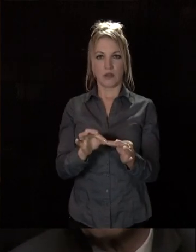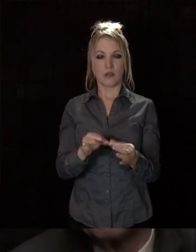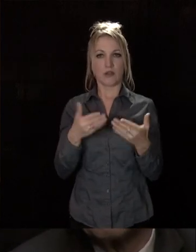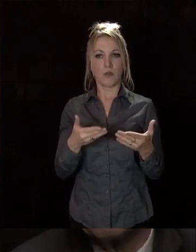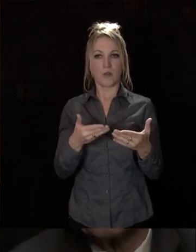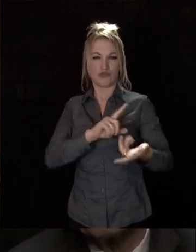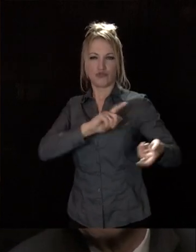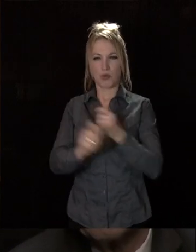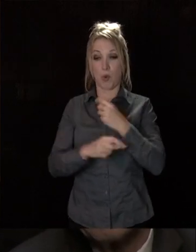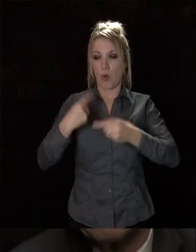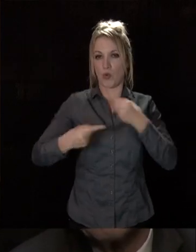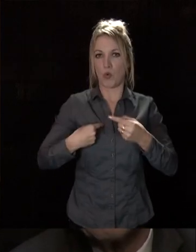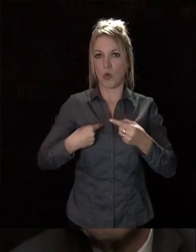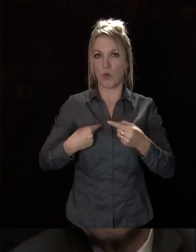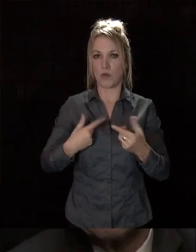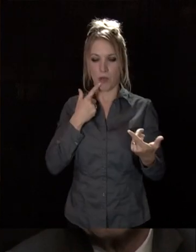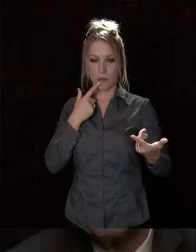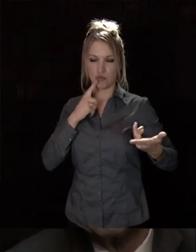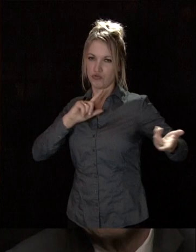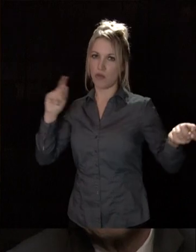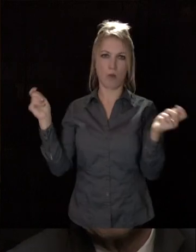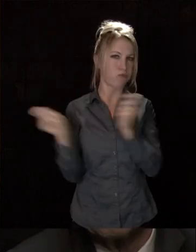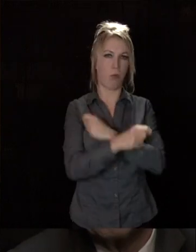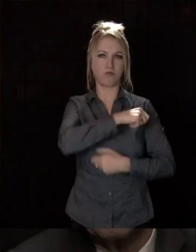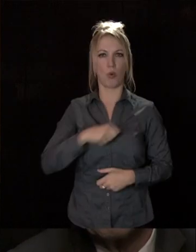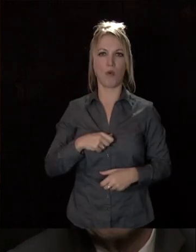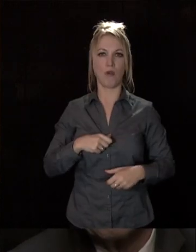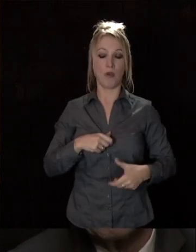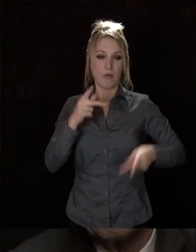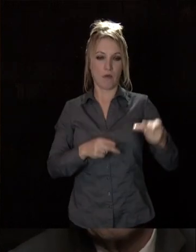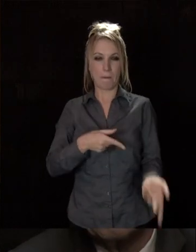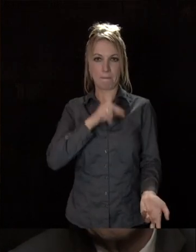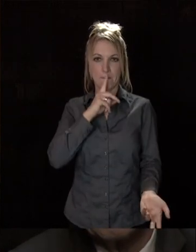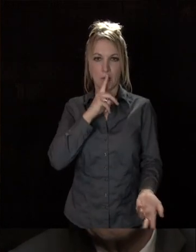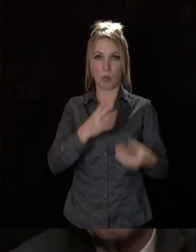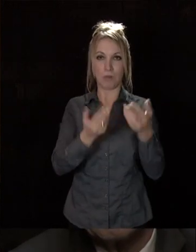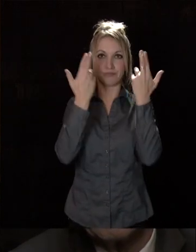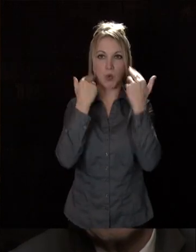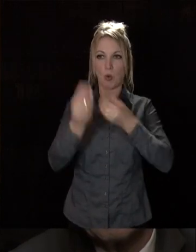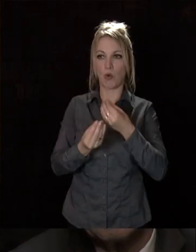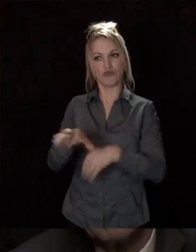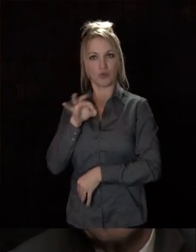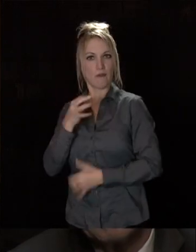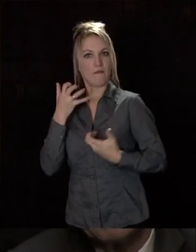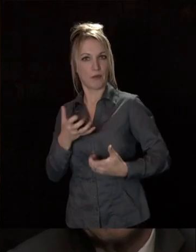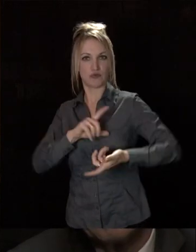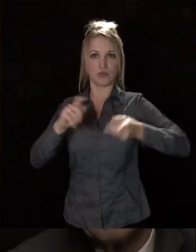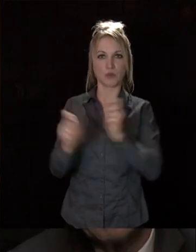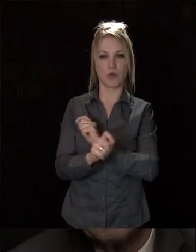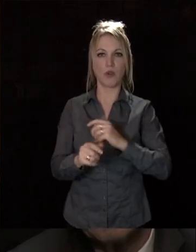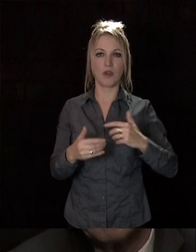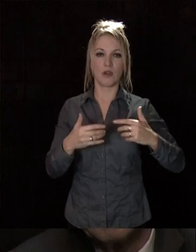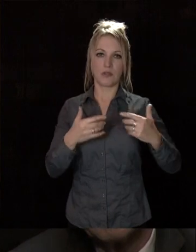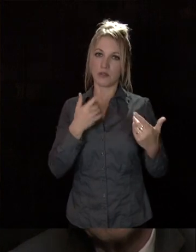mutation et vivent de profonds changements. Changements parfois subis mais souvent aussi changements choisis avec la volonté